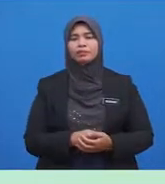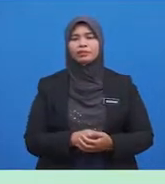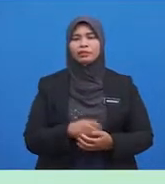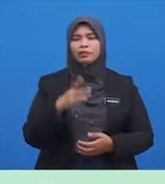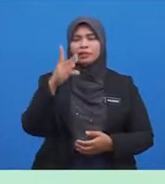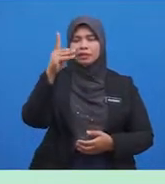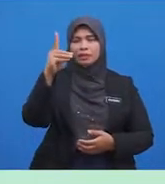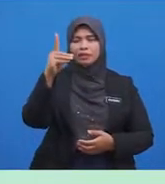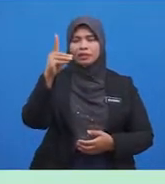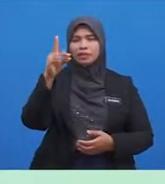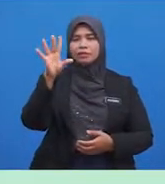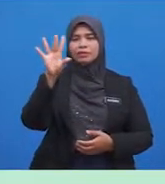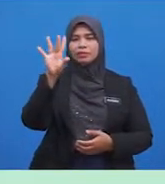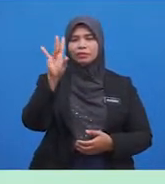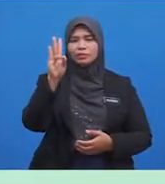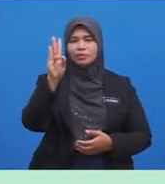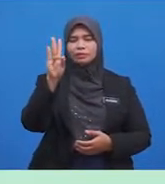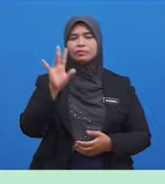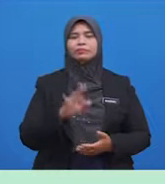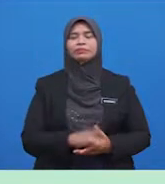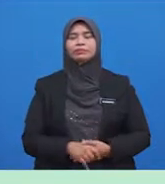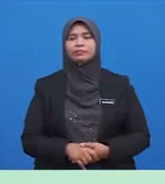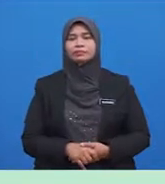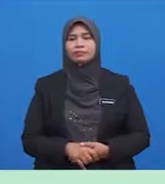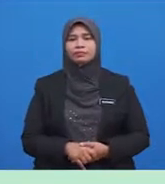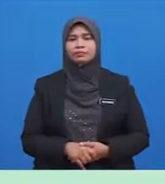D 7